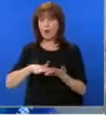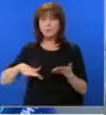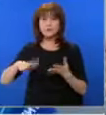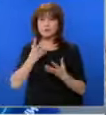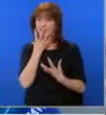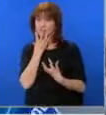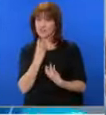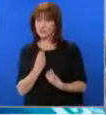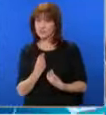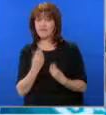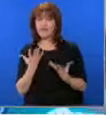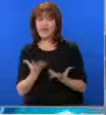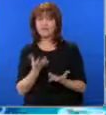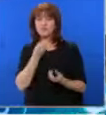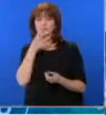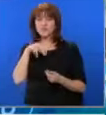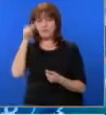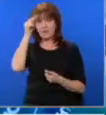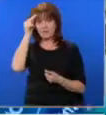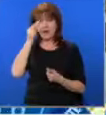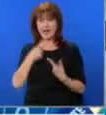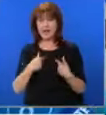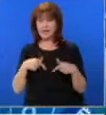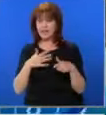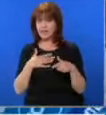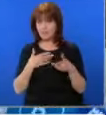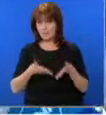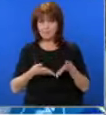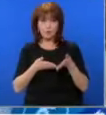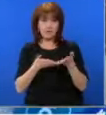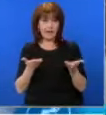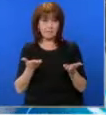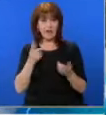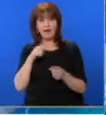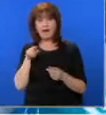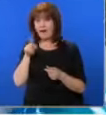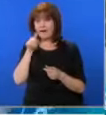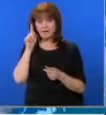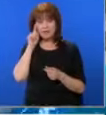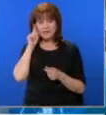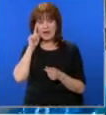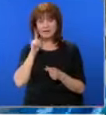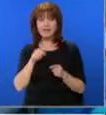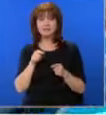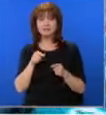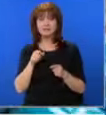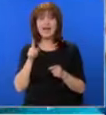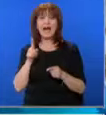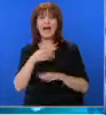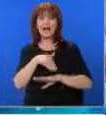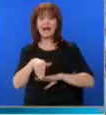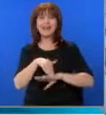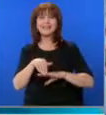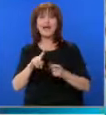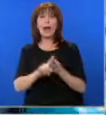възмущава от случващите се в България. И всъщност ние имаме и тяхната подкрепа. Както знаете, в момента на капитана Андреево